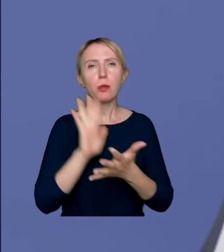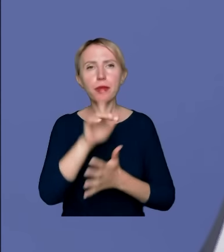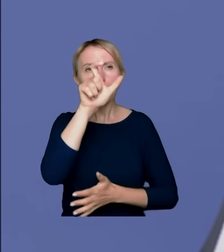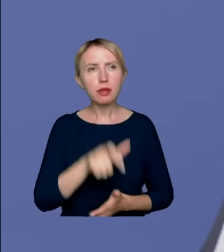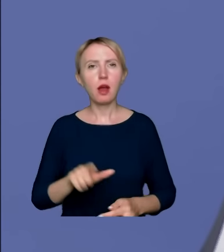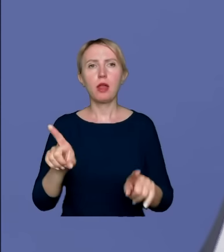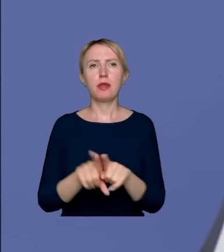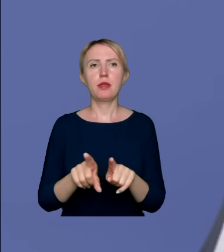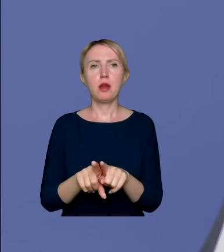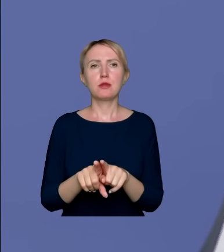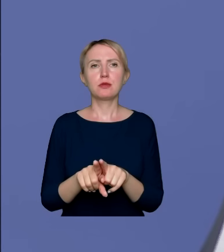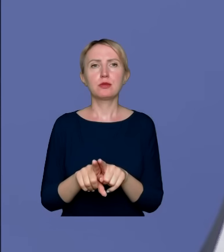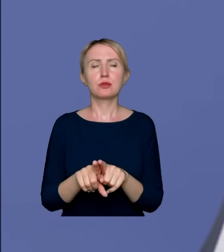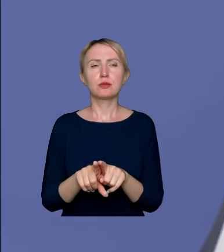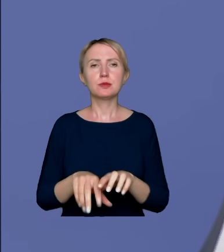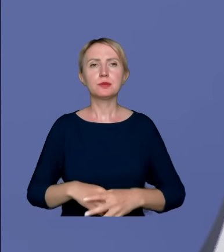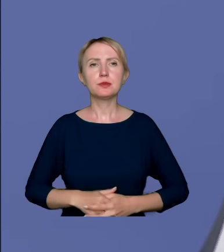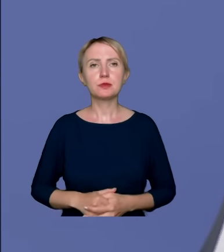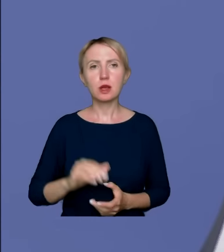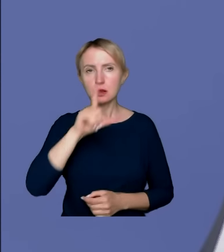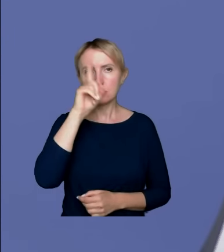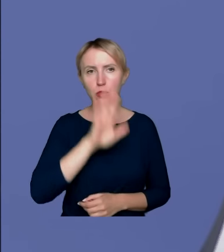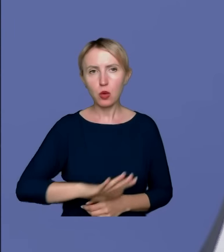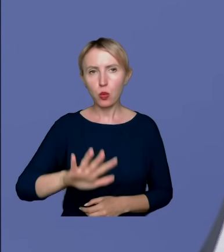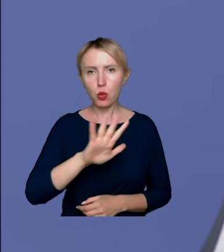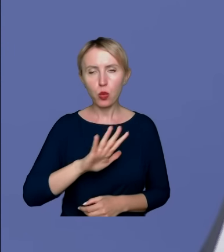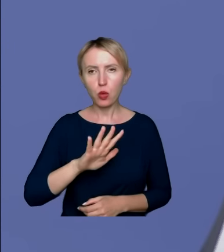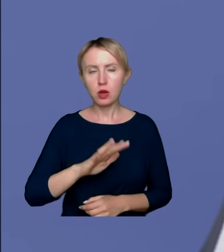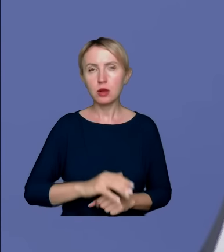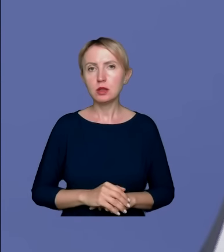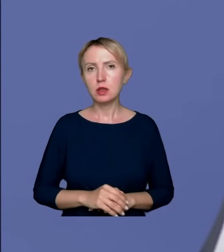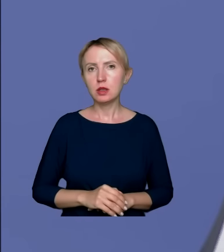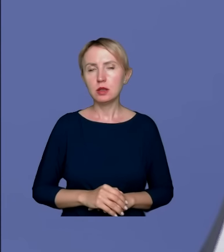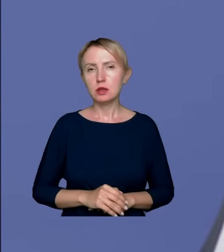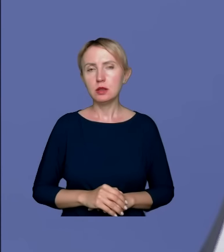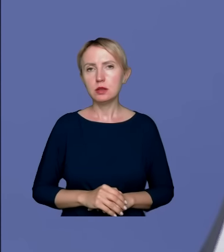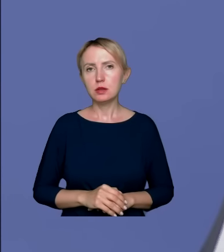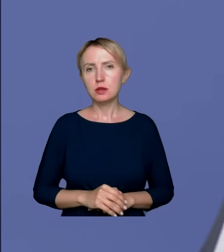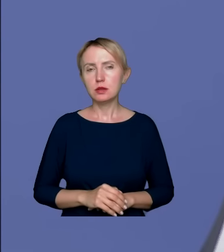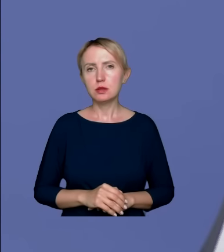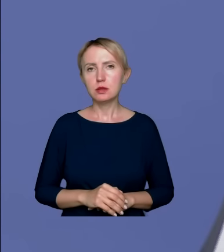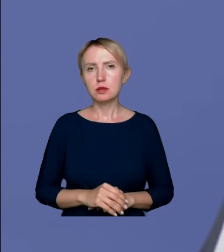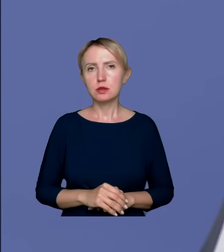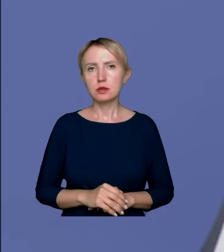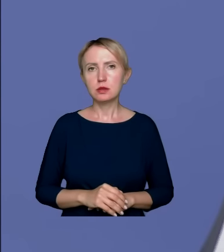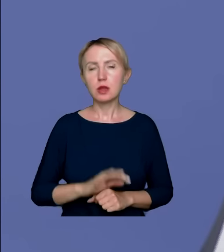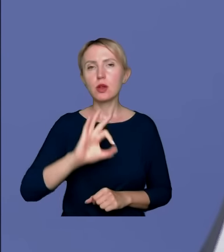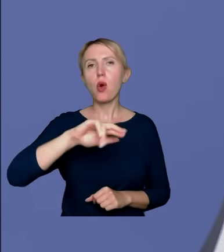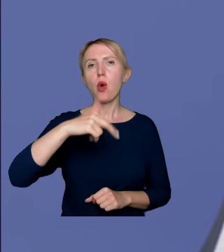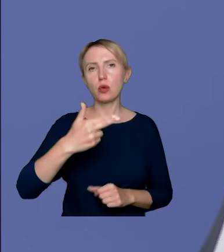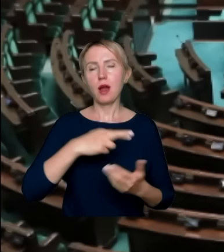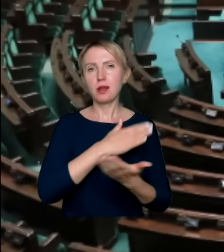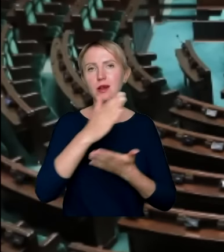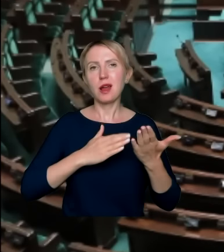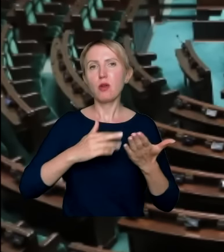w oczach społeczeństwa zdyskredytować ten organ. Panie przewodniczący, ale to jest